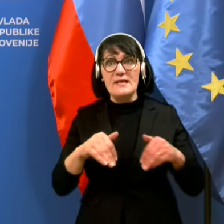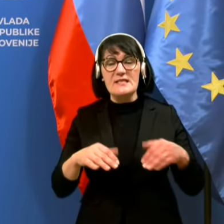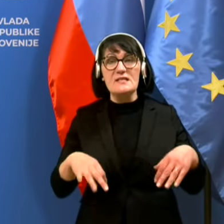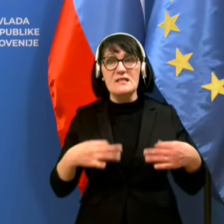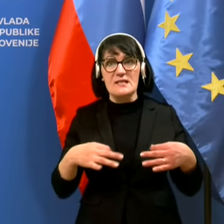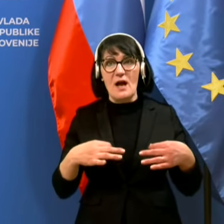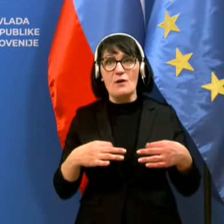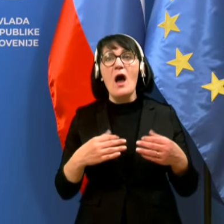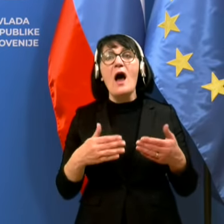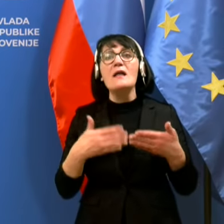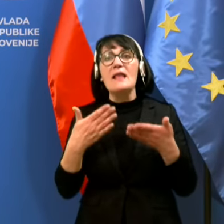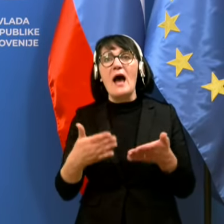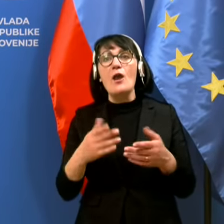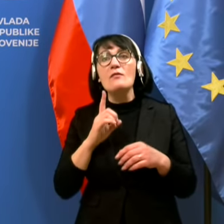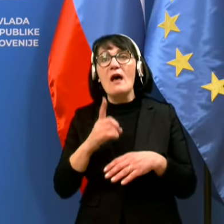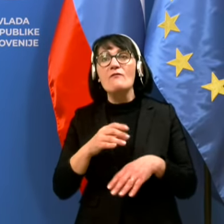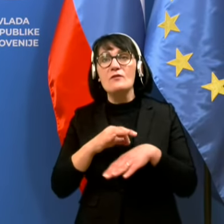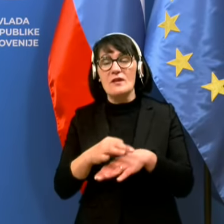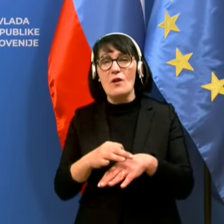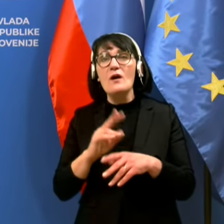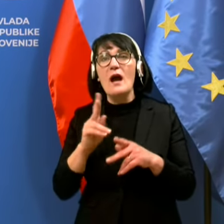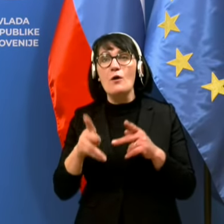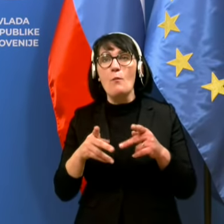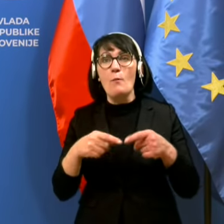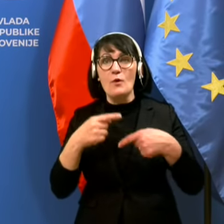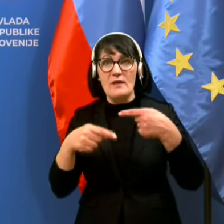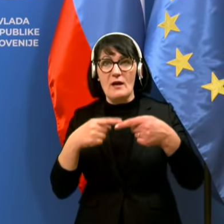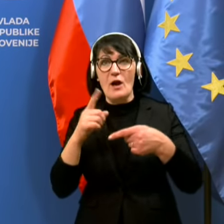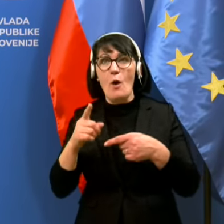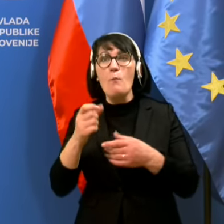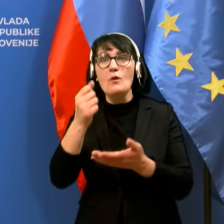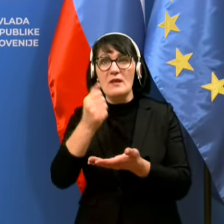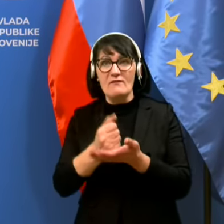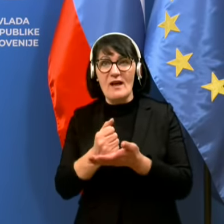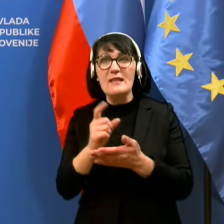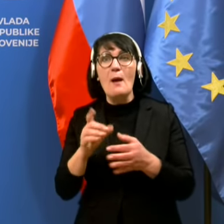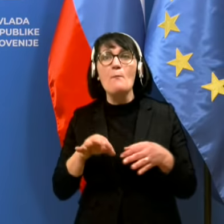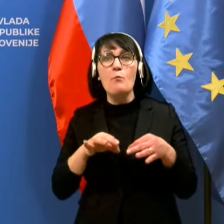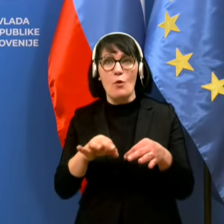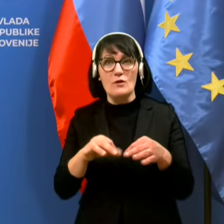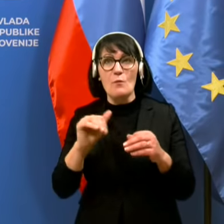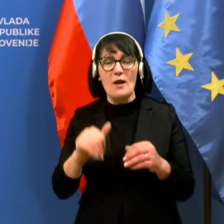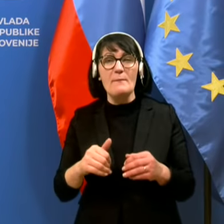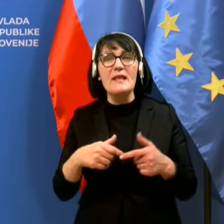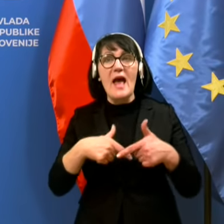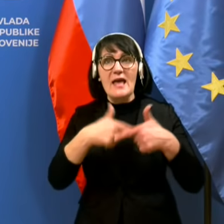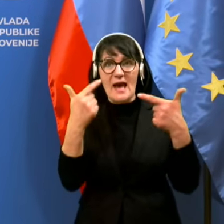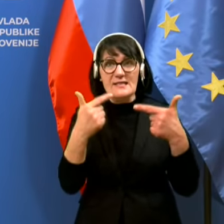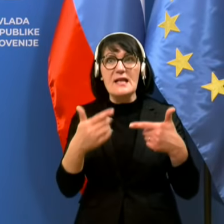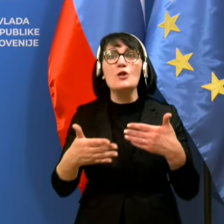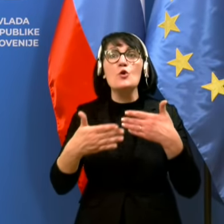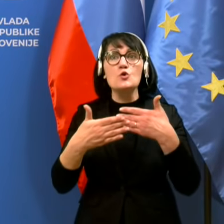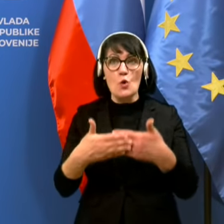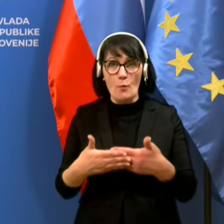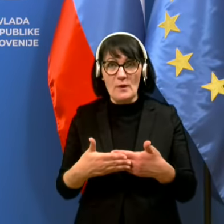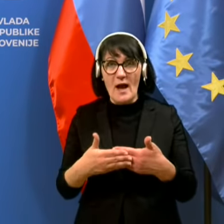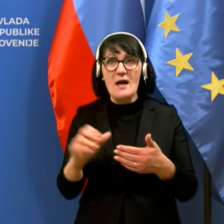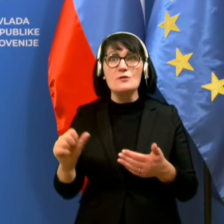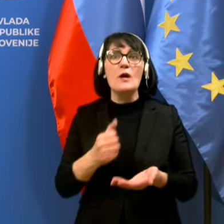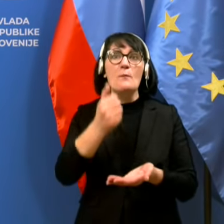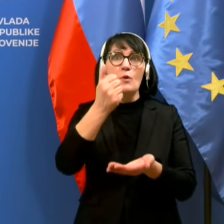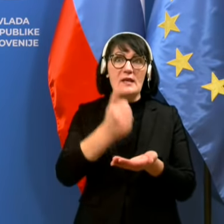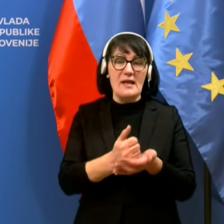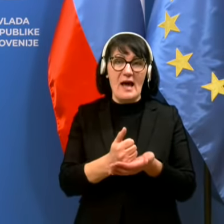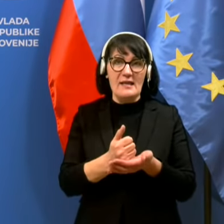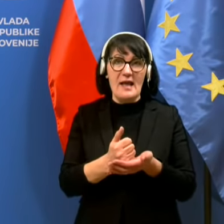navodila terenu, kako bo točno potekalo to potrjevanje, ker ta pot mora biti zelo jasna in dostopna, še enkrat, zato, ker vseeno potrjevanje